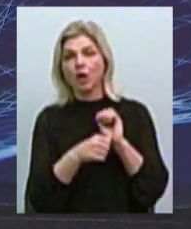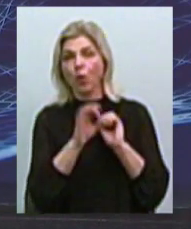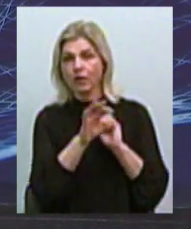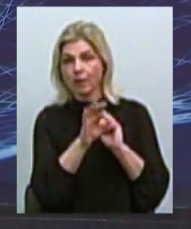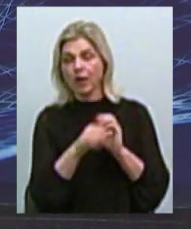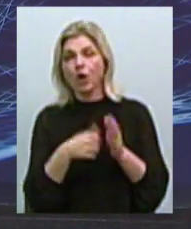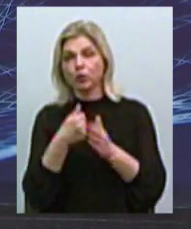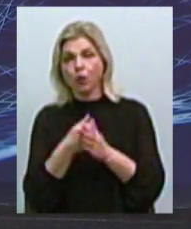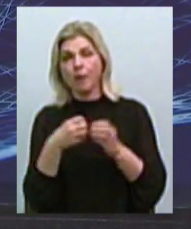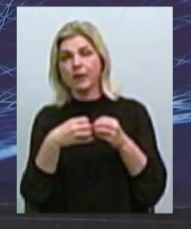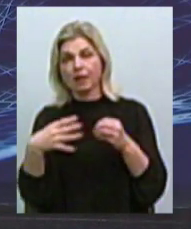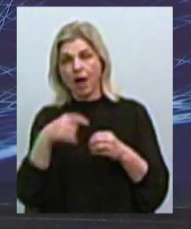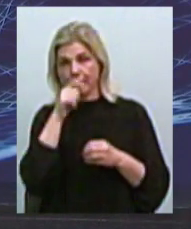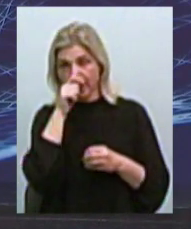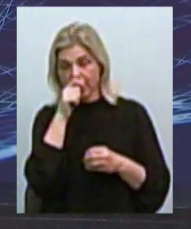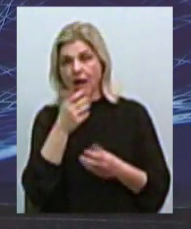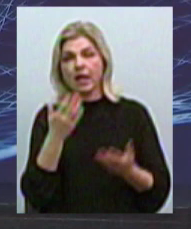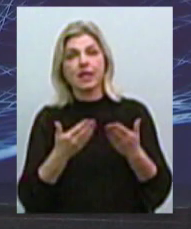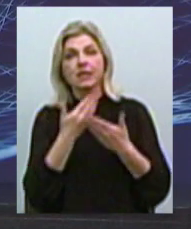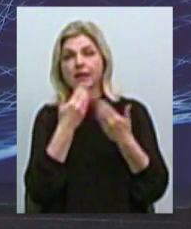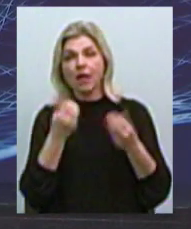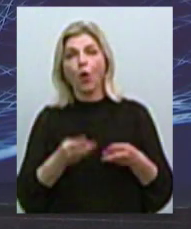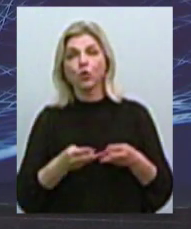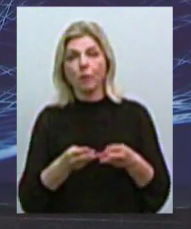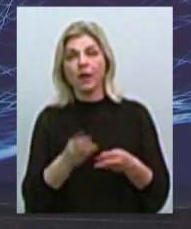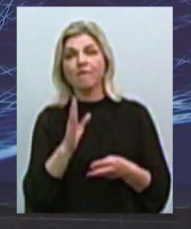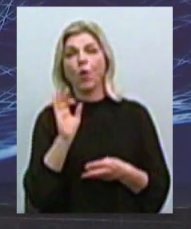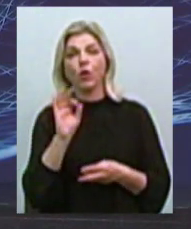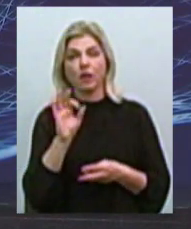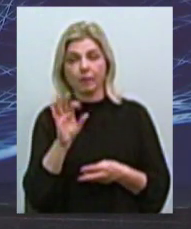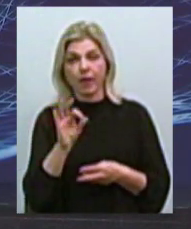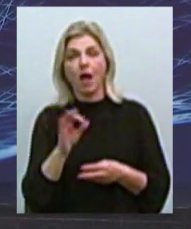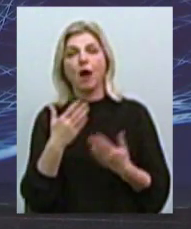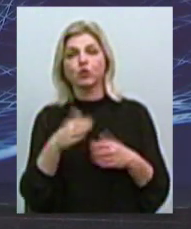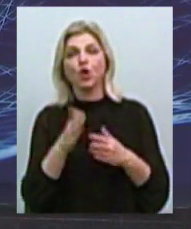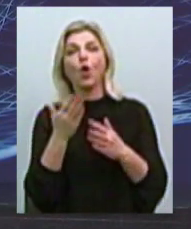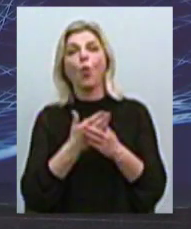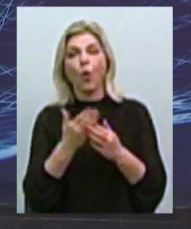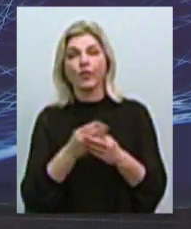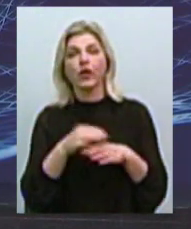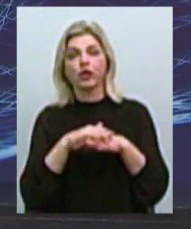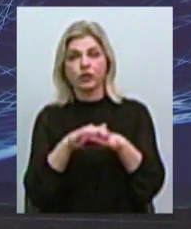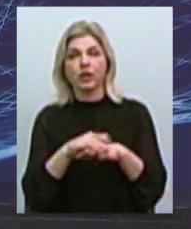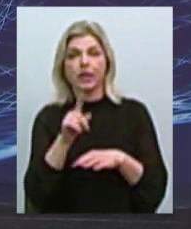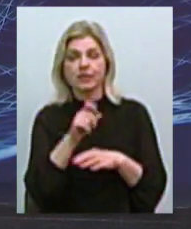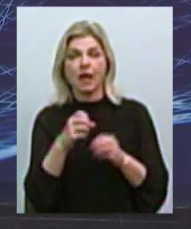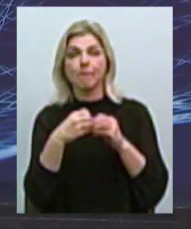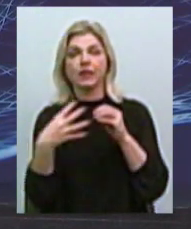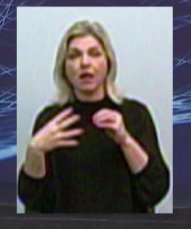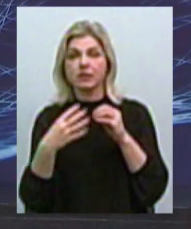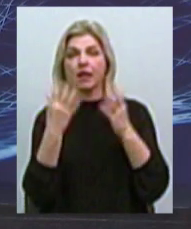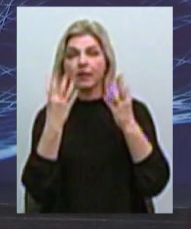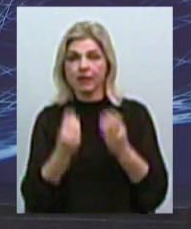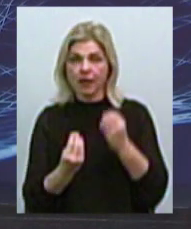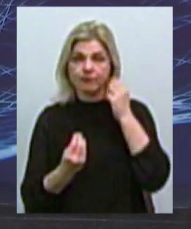апреля. Тобто, при відсутні отоплення в октябрі місяця, ми начислили роботу на отоплення за 15 календарних днів,